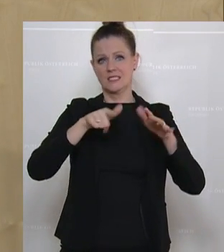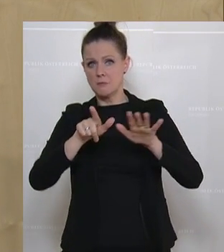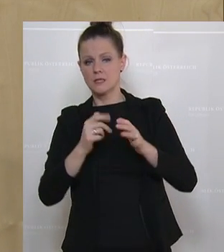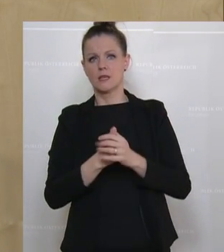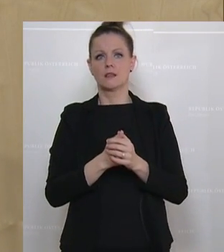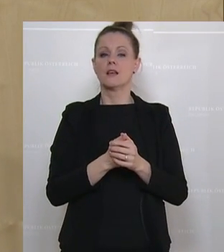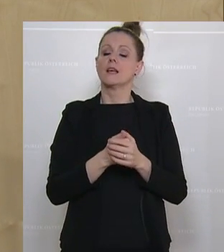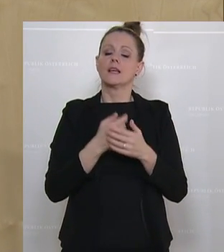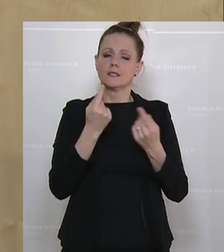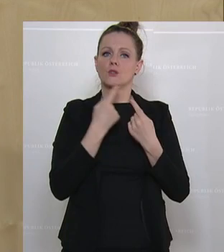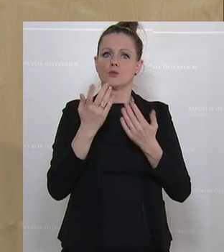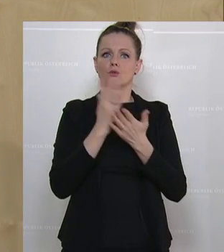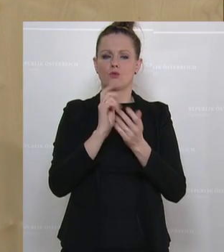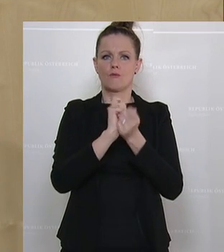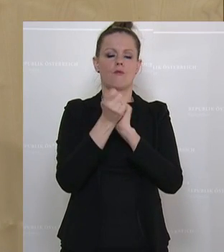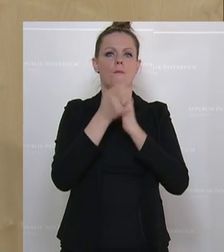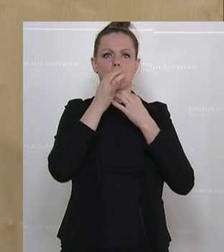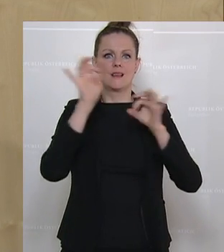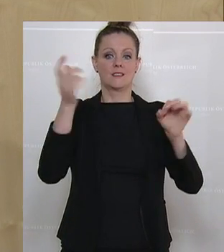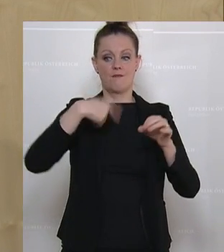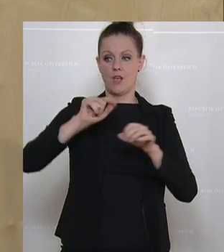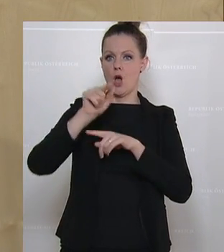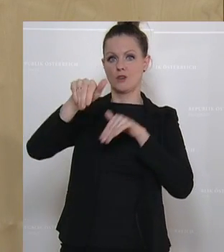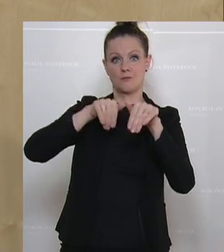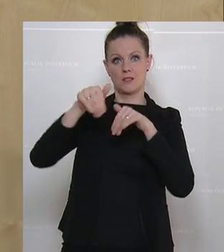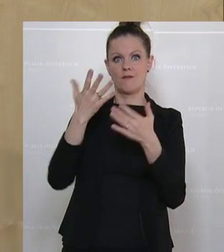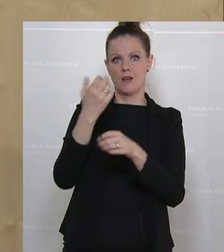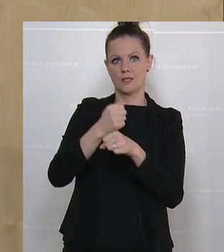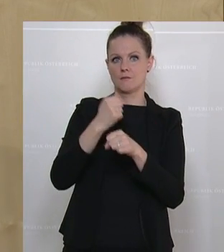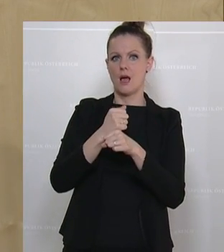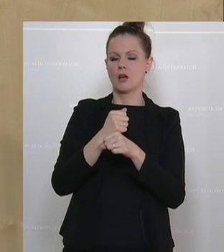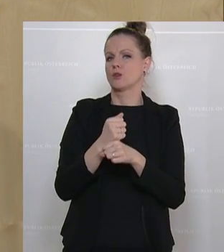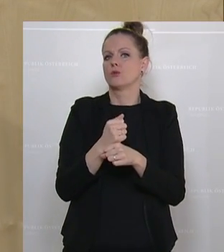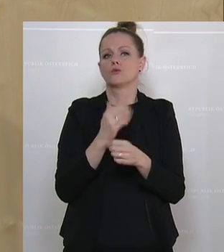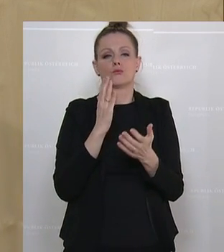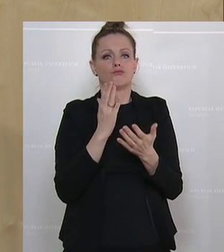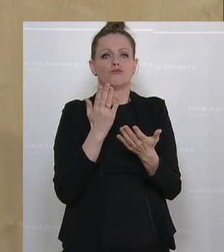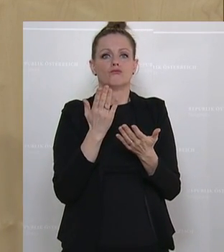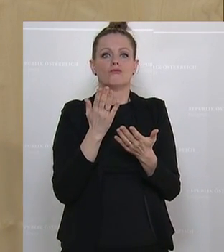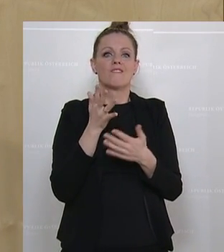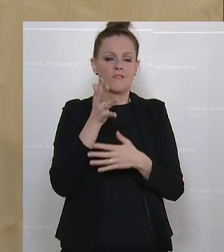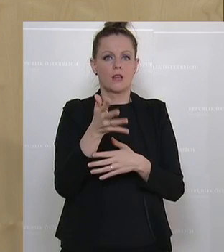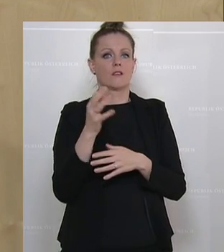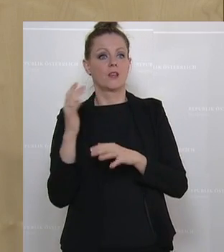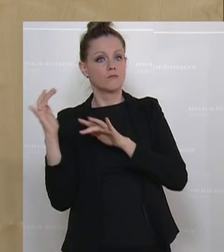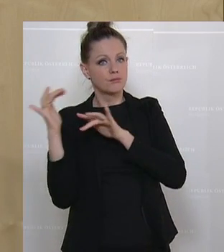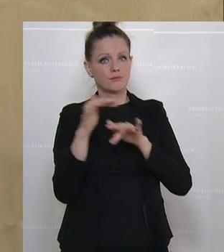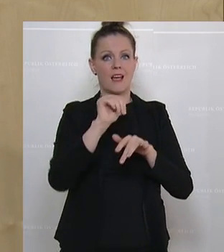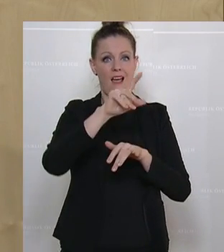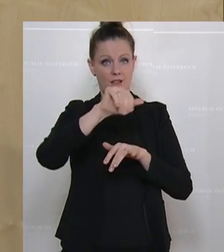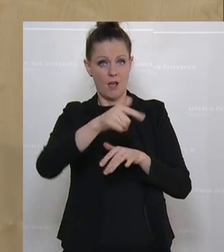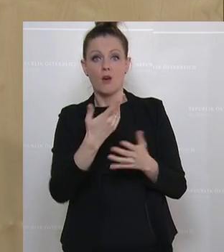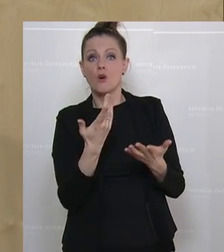Und ich kann Ihnen eines versichern, was wir als Außenministerium machen in diesen Fällen, und das haben wir auch gemacht, ist auf die Ader einzuwirken. Und das